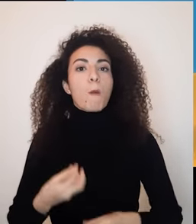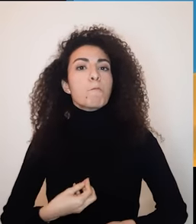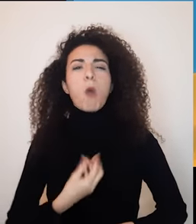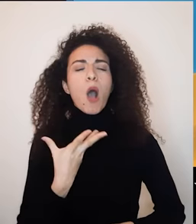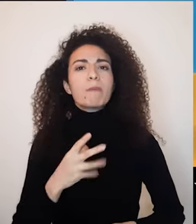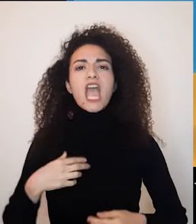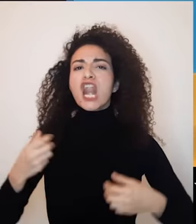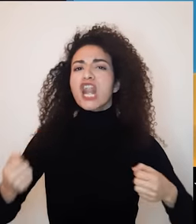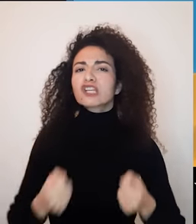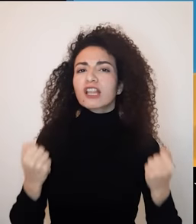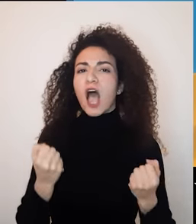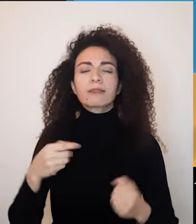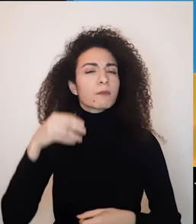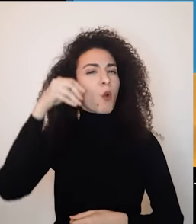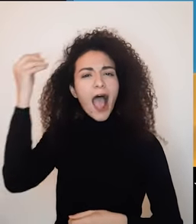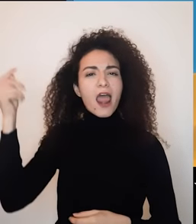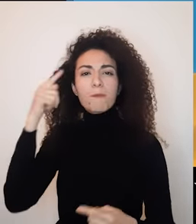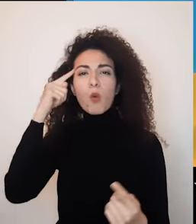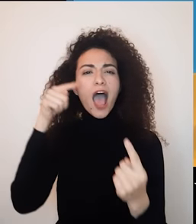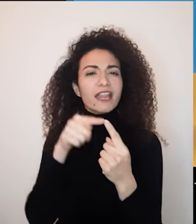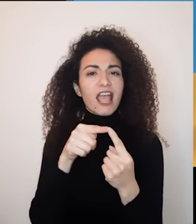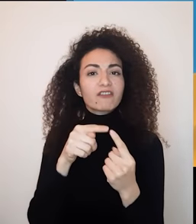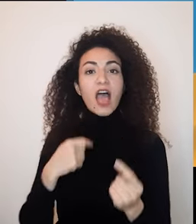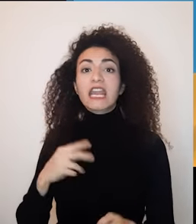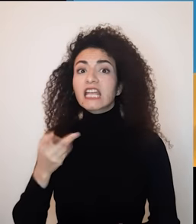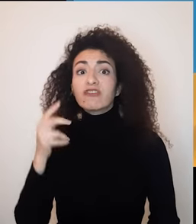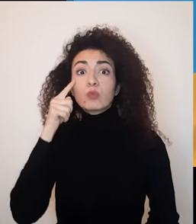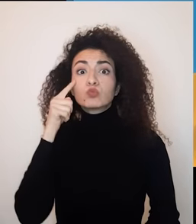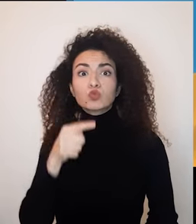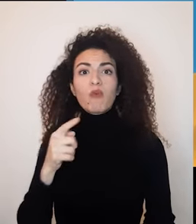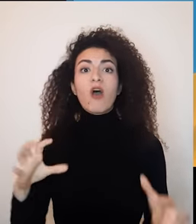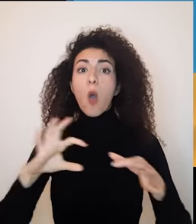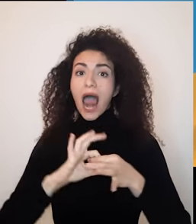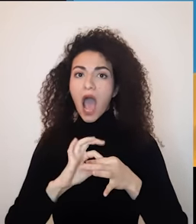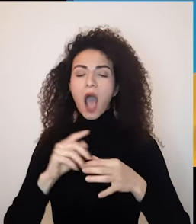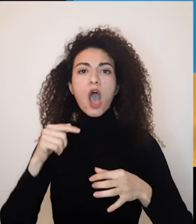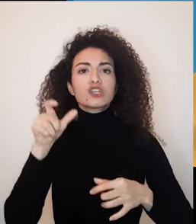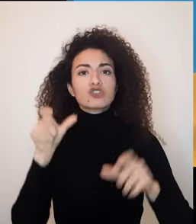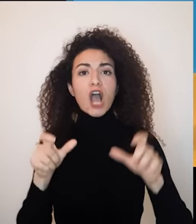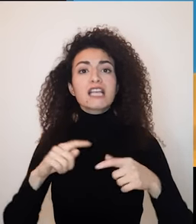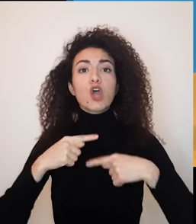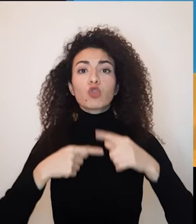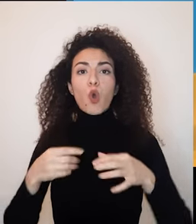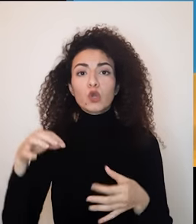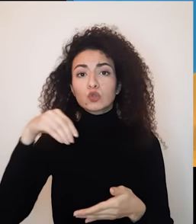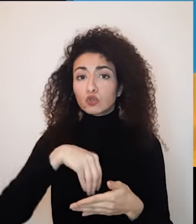بحبها؟ شو هي الأحلام والأهداف اللي برغب بتحقيقها؟ شو هي نظرتي للعلاقة والأدوار داخل العلاقة والعلاقة